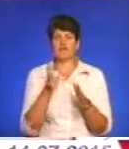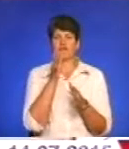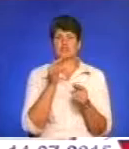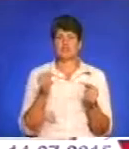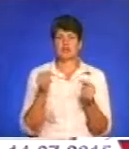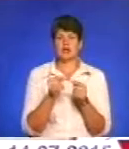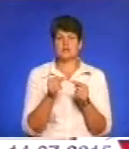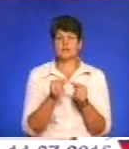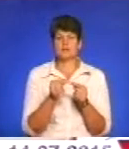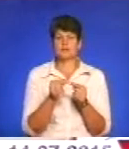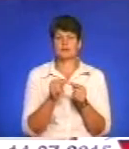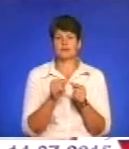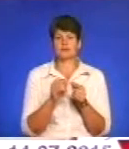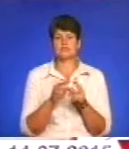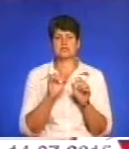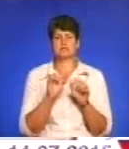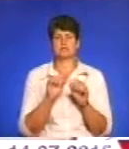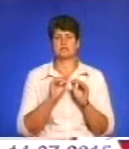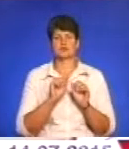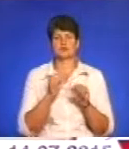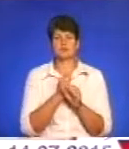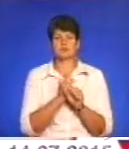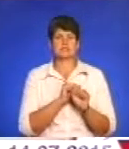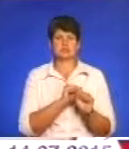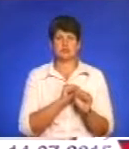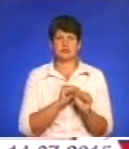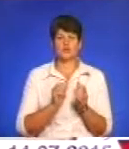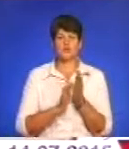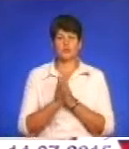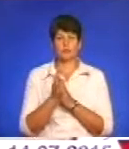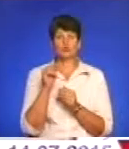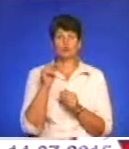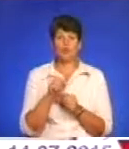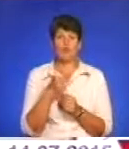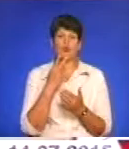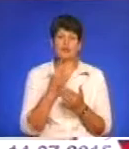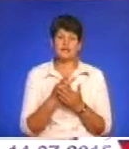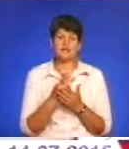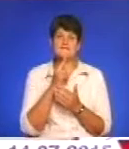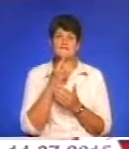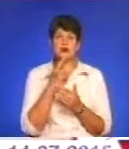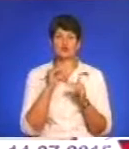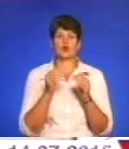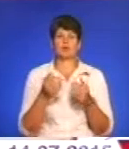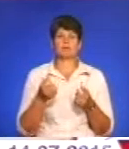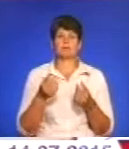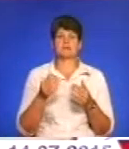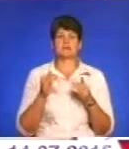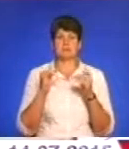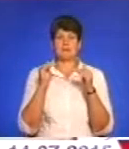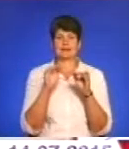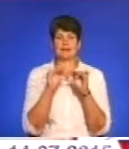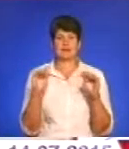всі засоби захисту рослин. Тому показники дуже важко тримати на рівні минулого року.